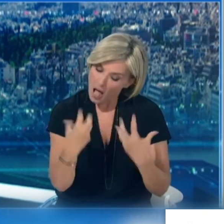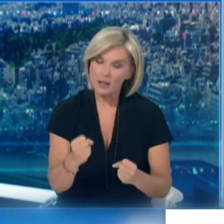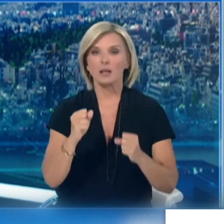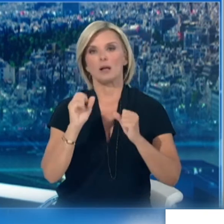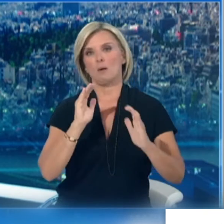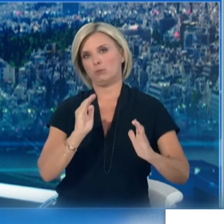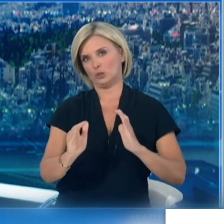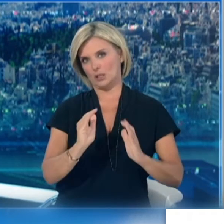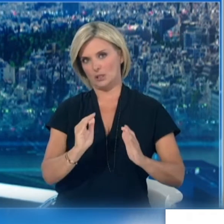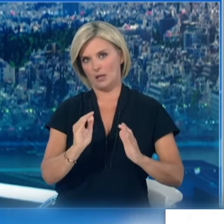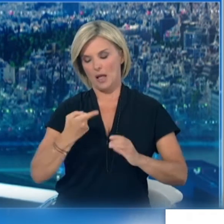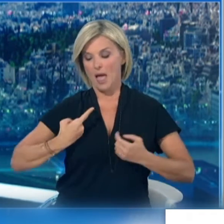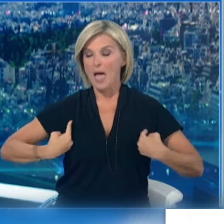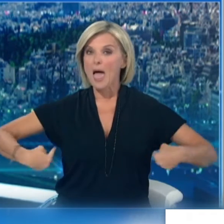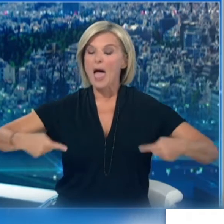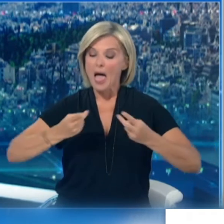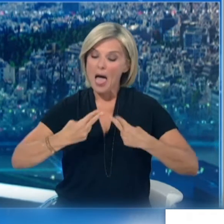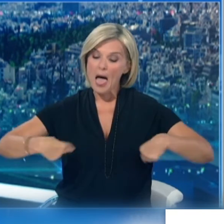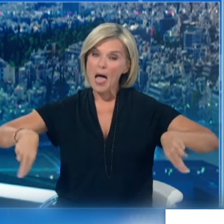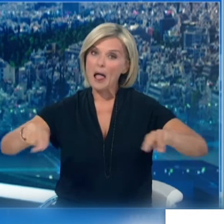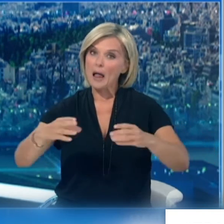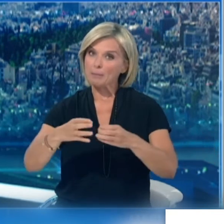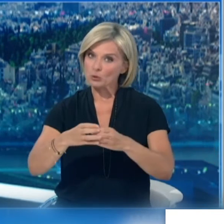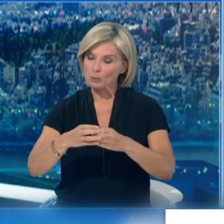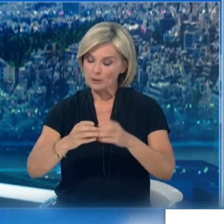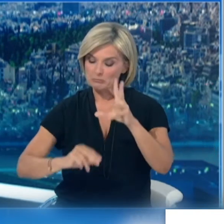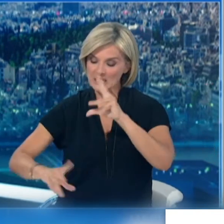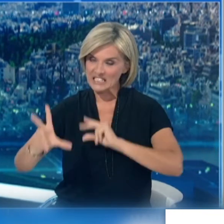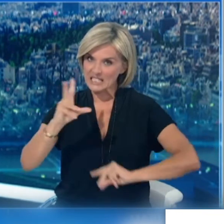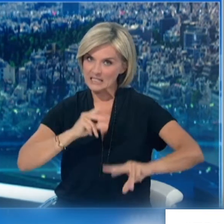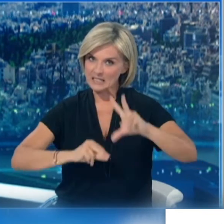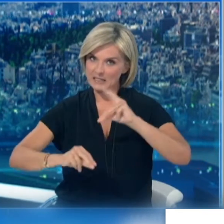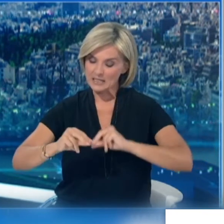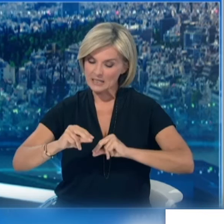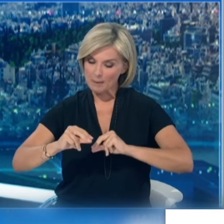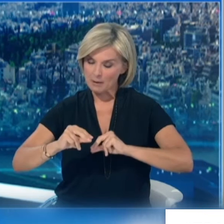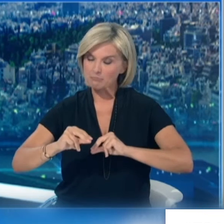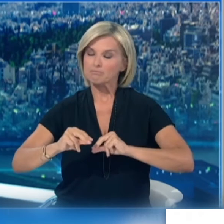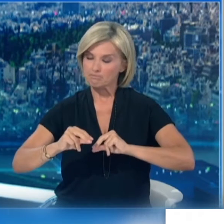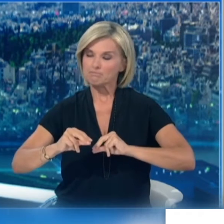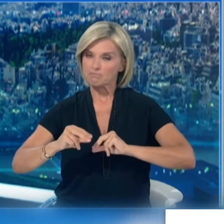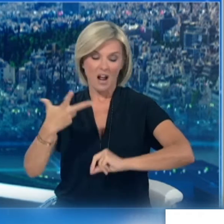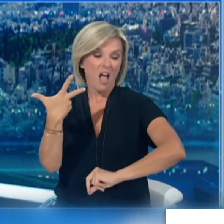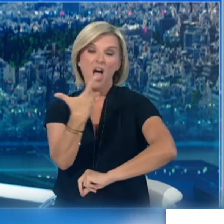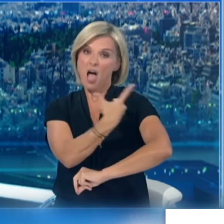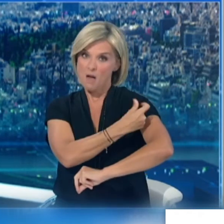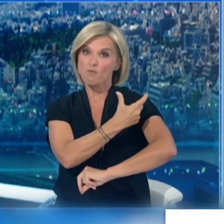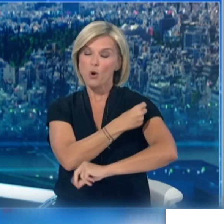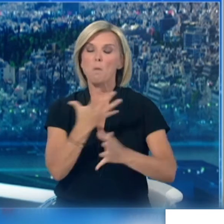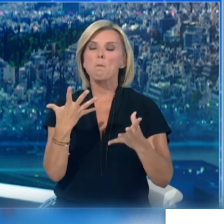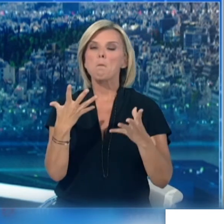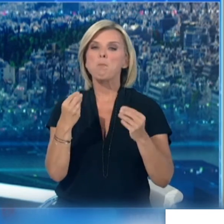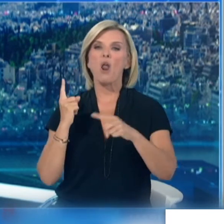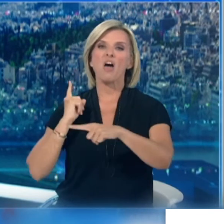Επιτροπή κρίνει ότι υπό τις παρούσες συνθήκες τα ωφέλεια από τον εμβολιασμό υπερτερούν τις